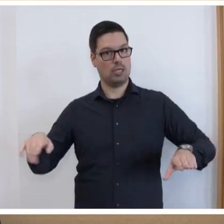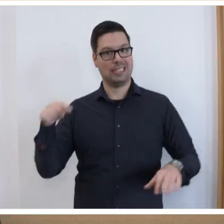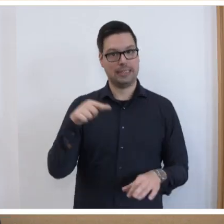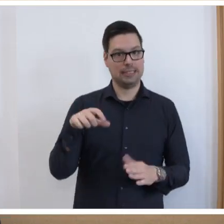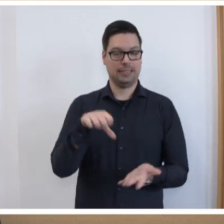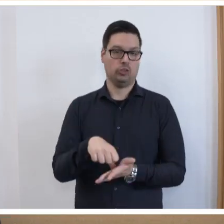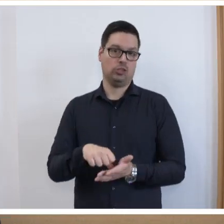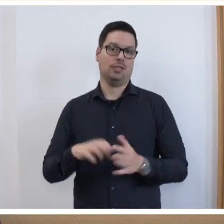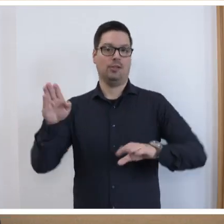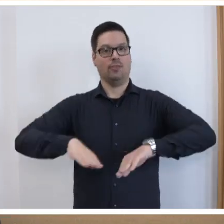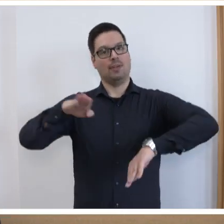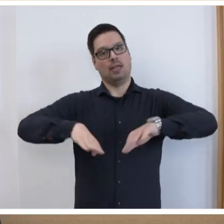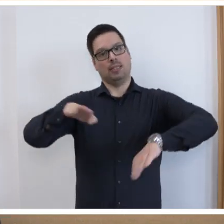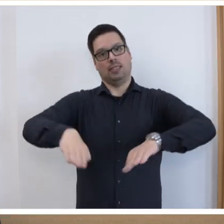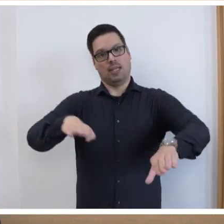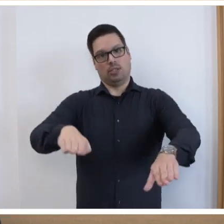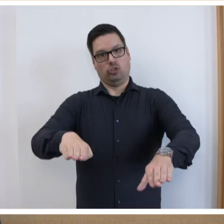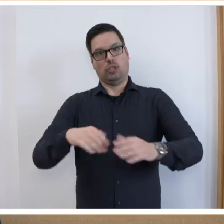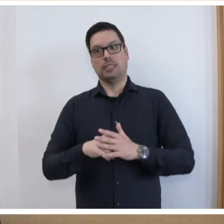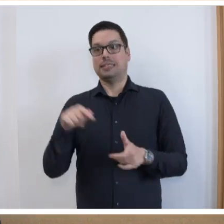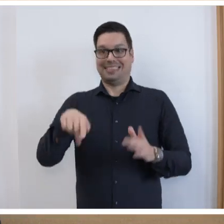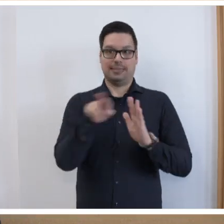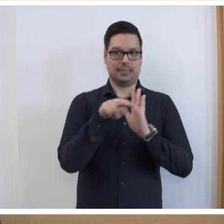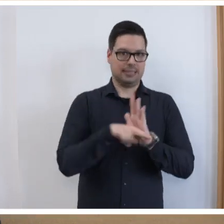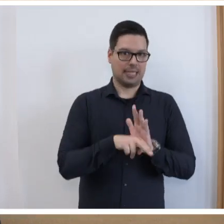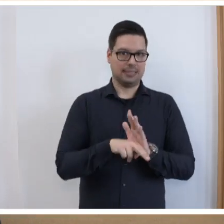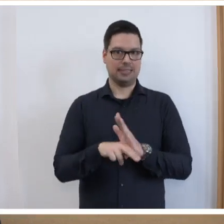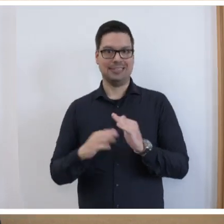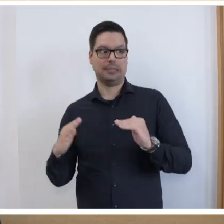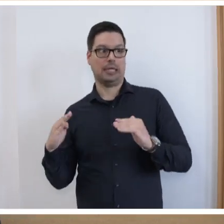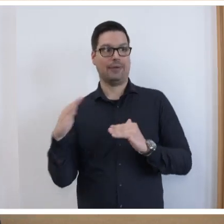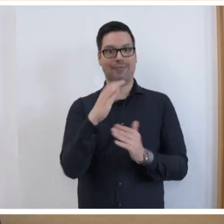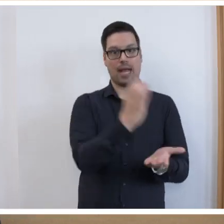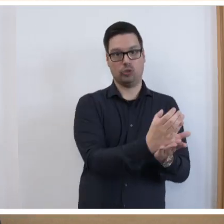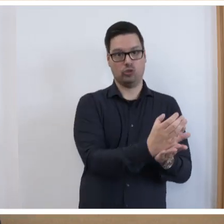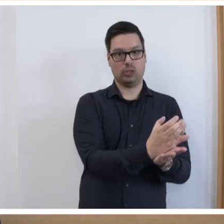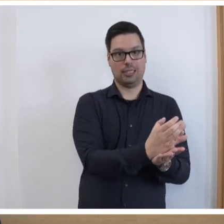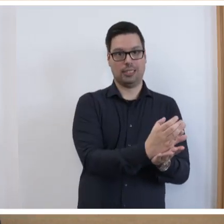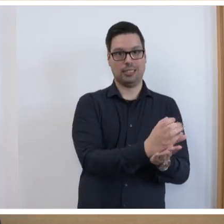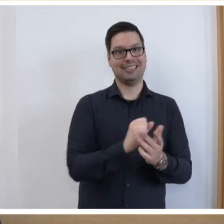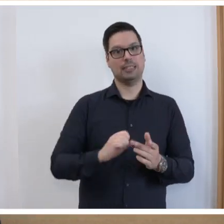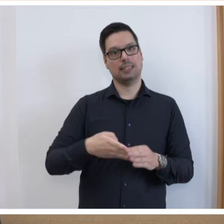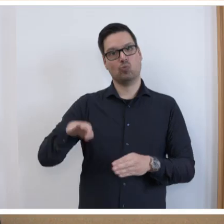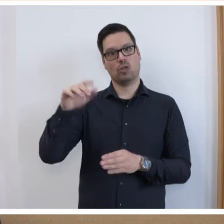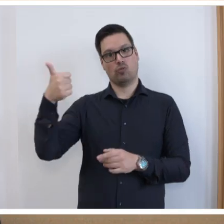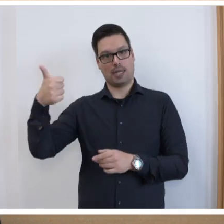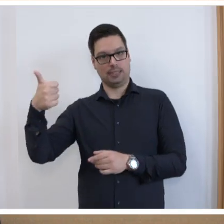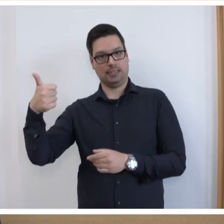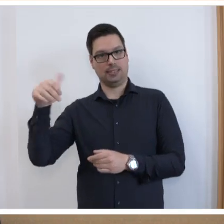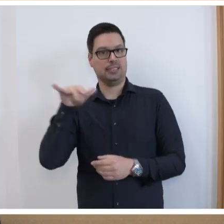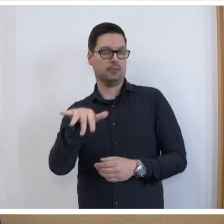jetzt weitere Schritte zu gehen. Mit dem Gesetz schaffen wir den Quereinstieg in die Sekundarstufe 1 an Gemeinschaftsschulen